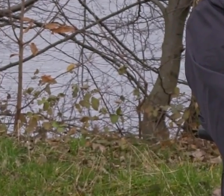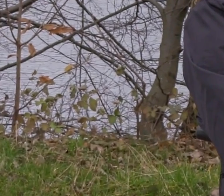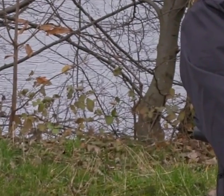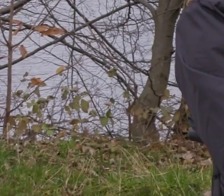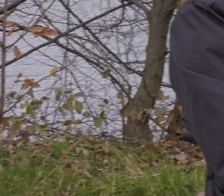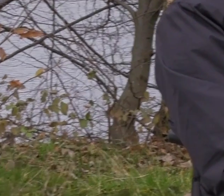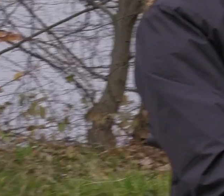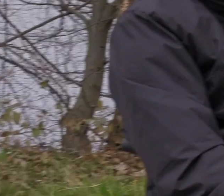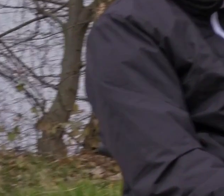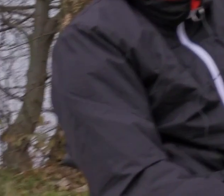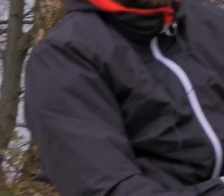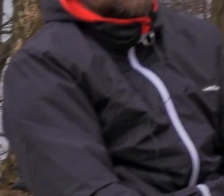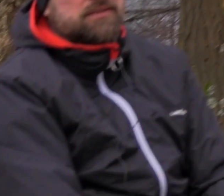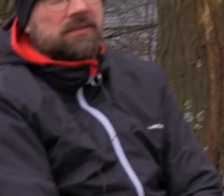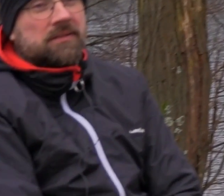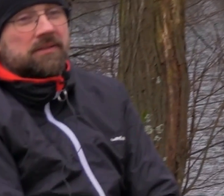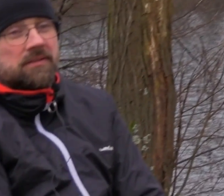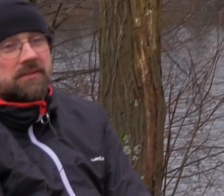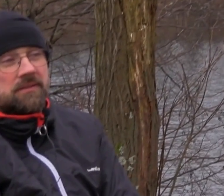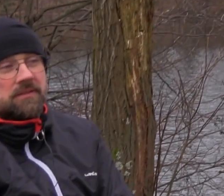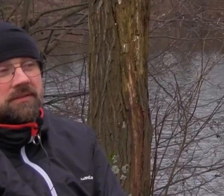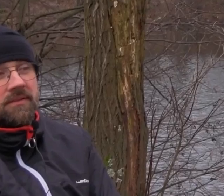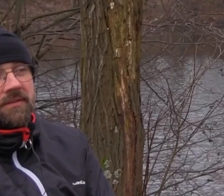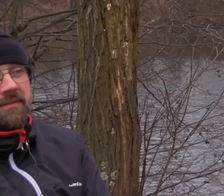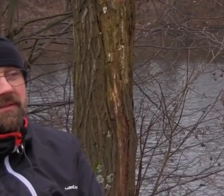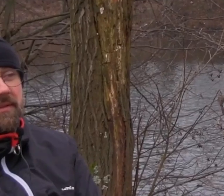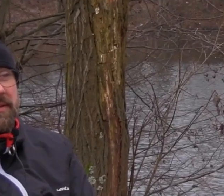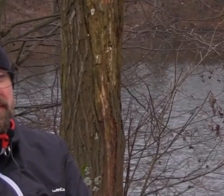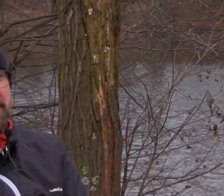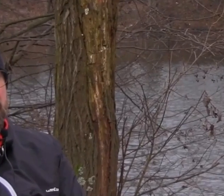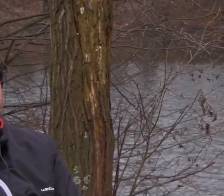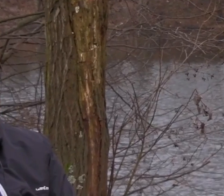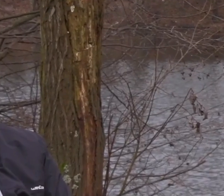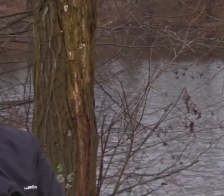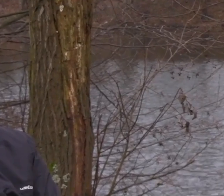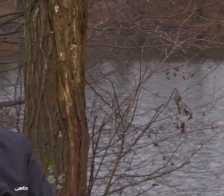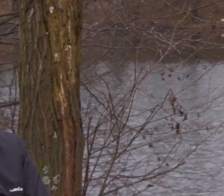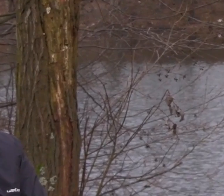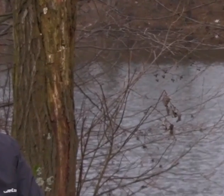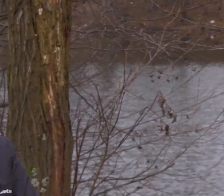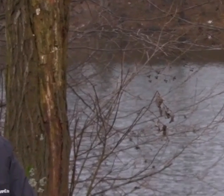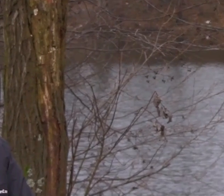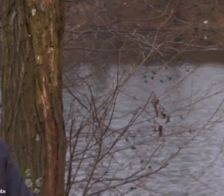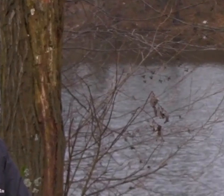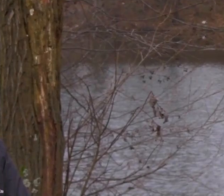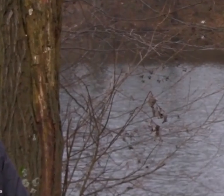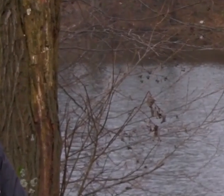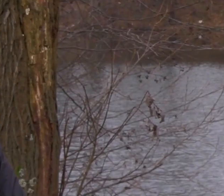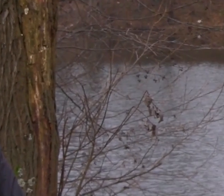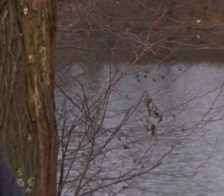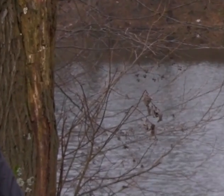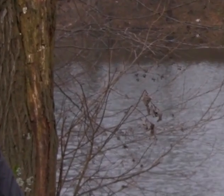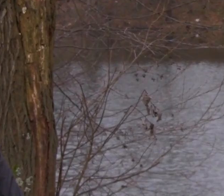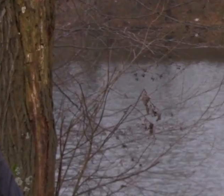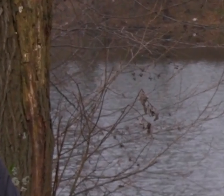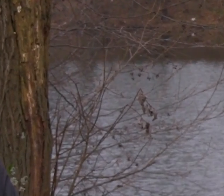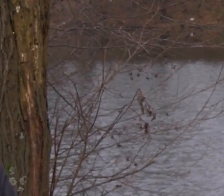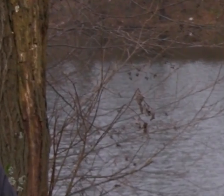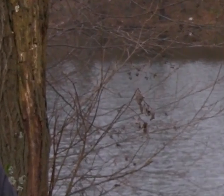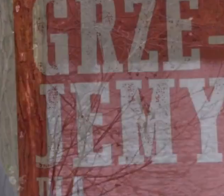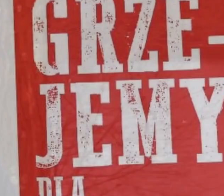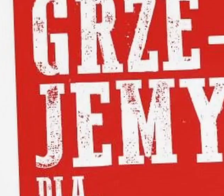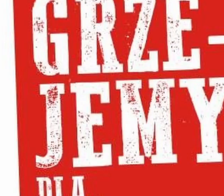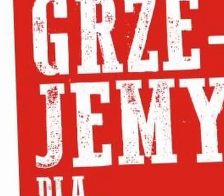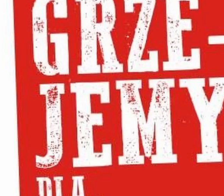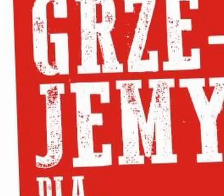mocno działające w zasadzie na kompetencjach, które każdy gdzieś tam miał. Jeden znał się na grafice, to zrobił